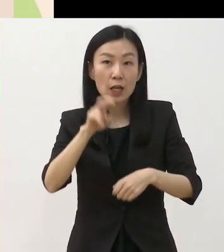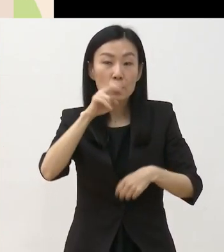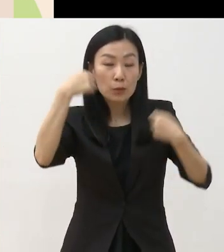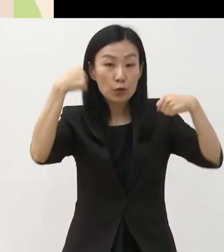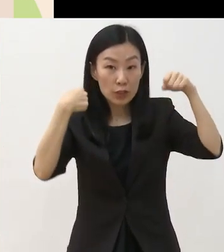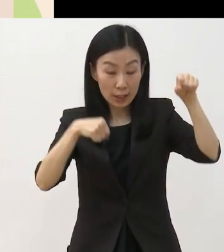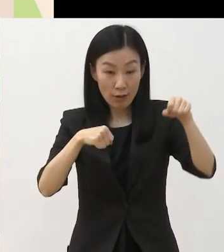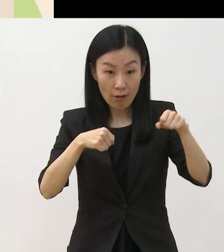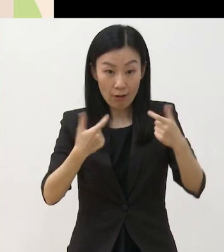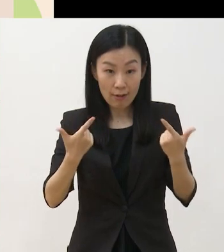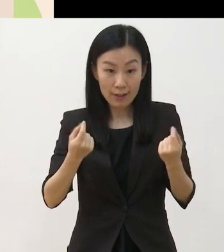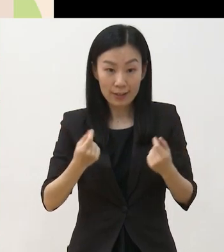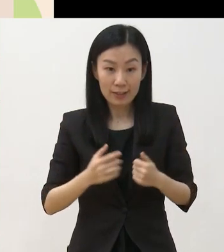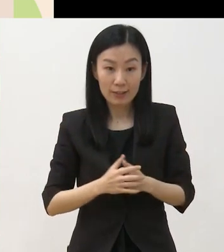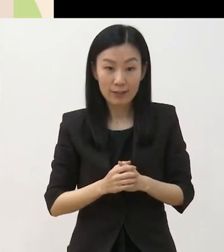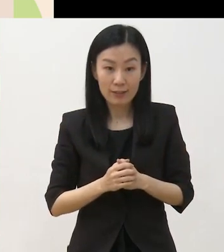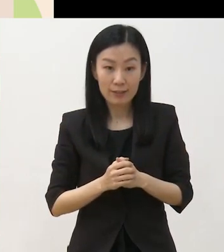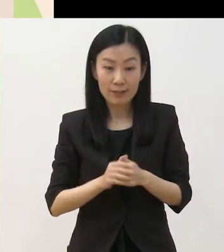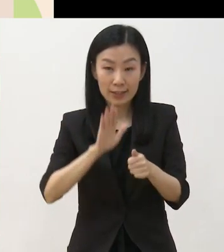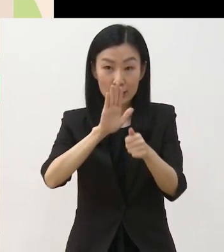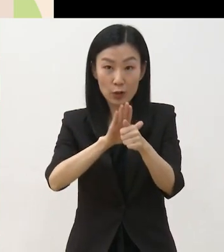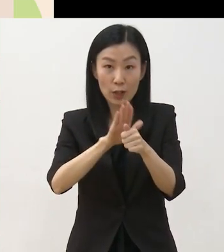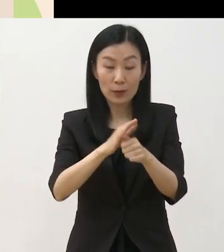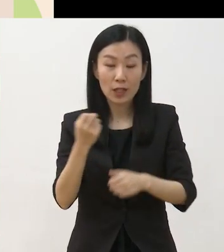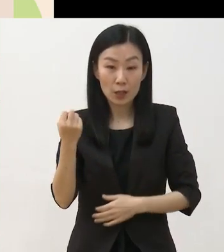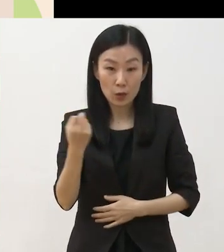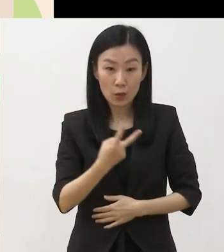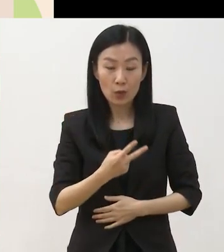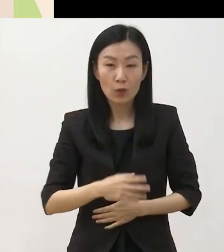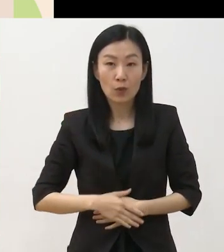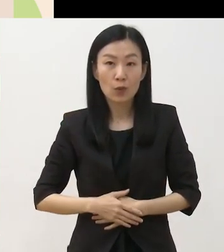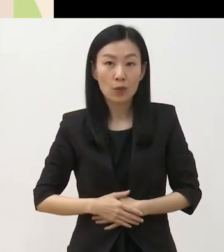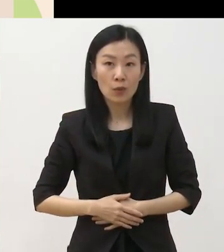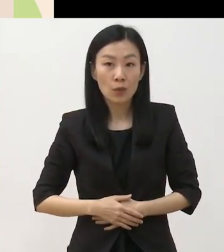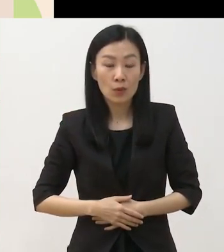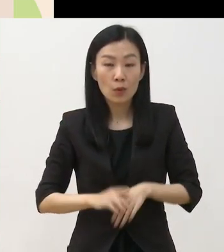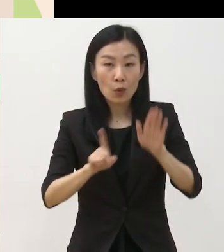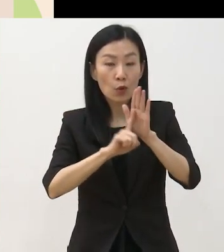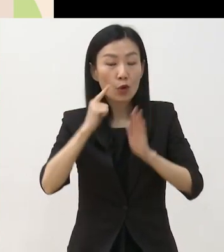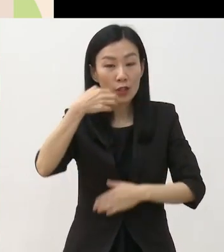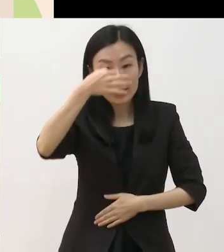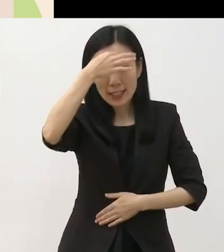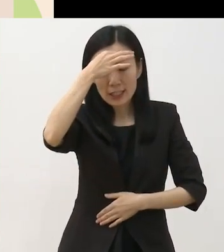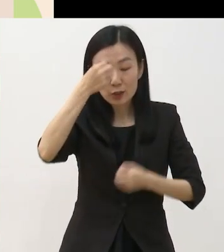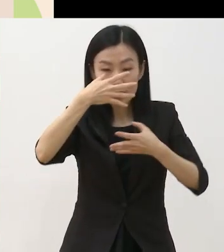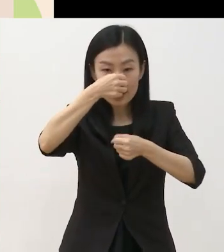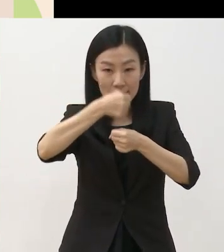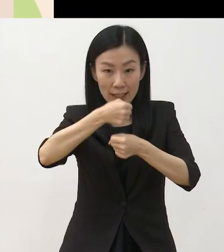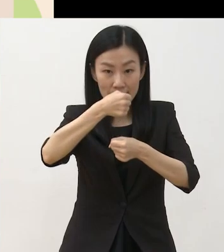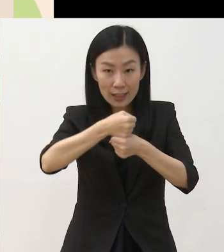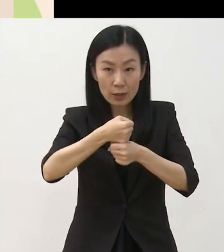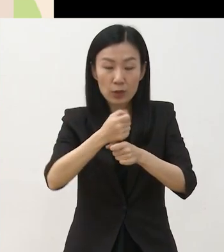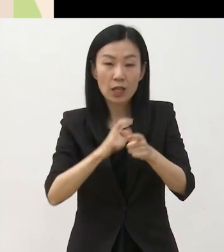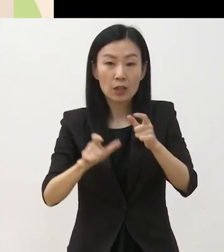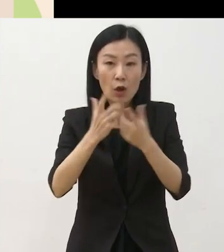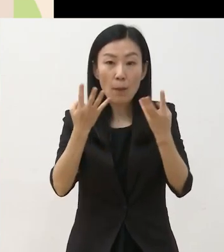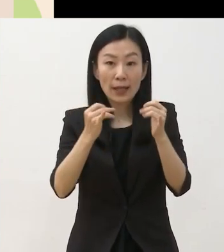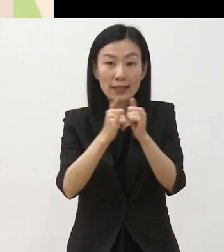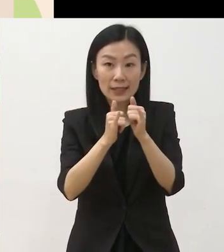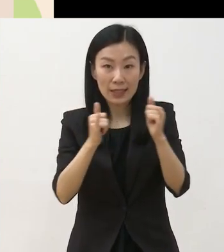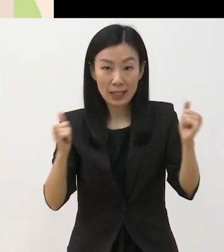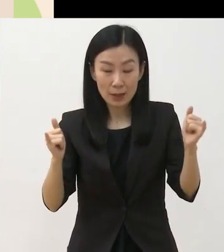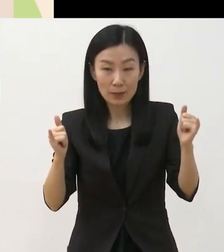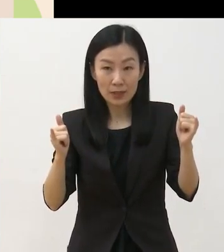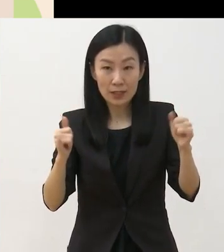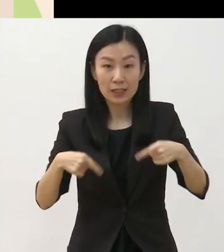유통 지원합니다 또한 공연 예술 창작 산실의 우수 작품이 더 많은 관객들과 만날 수